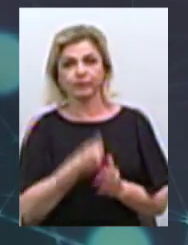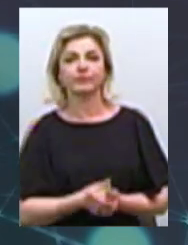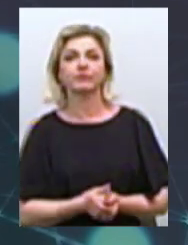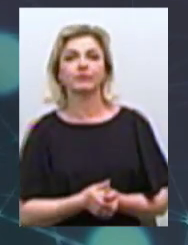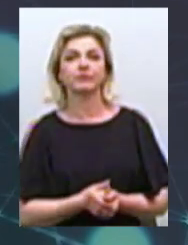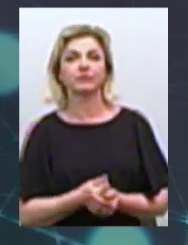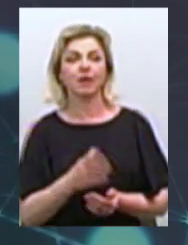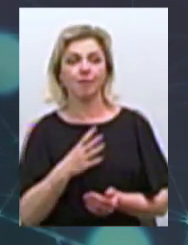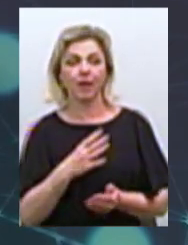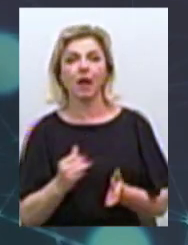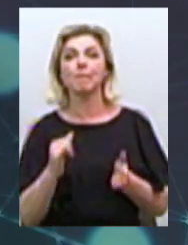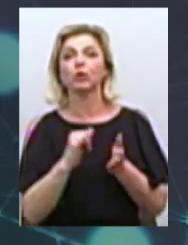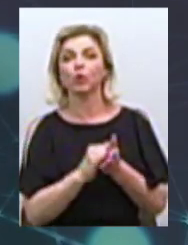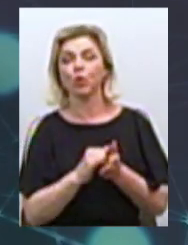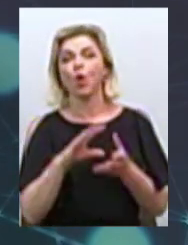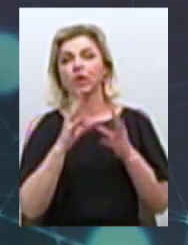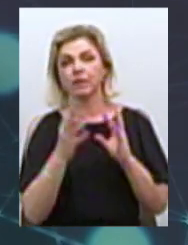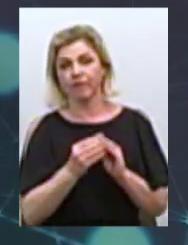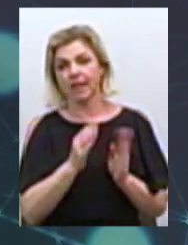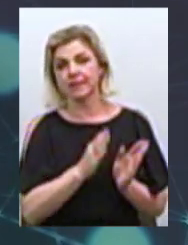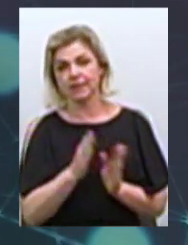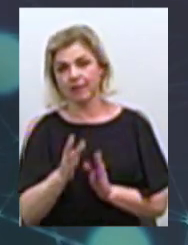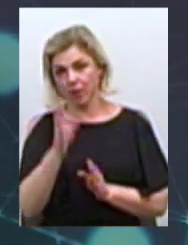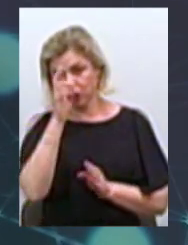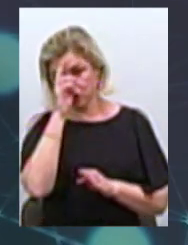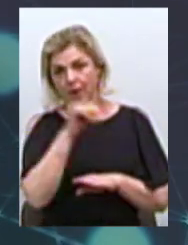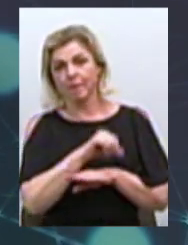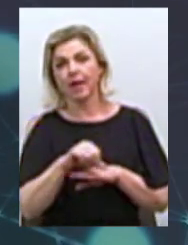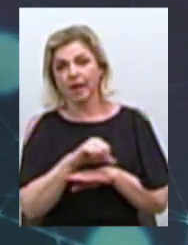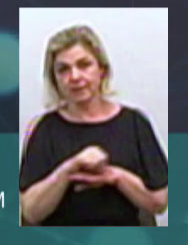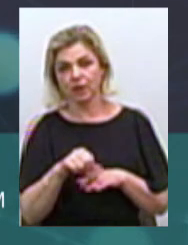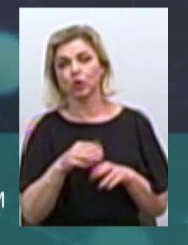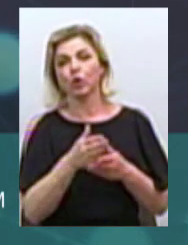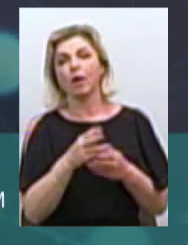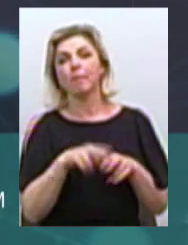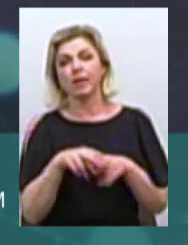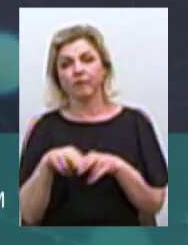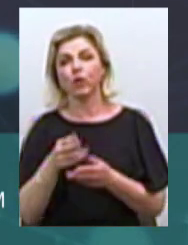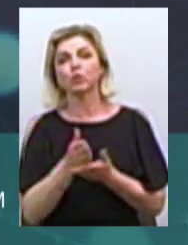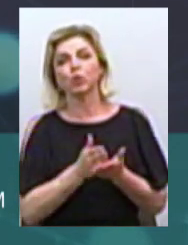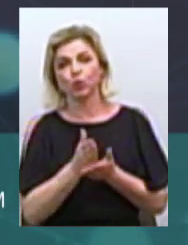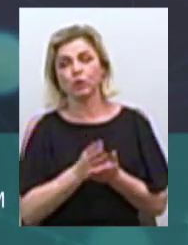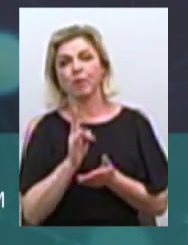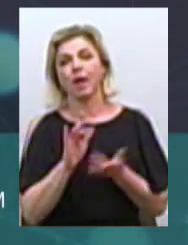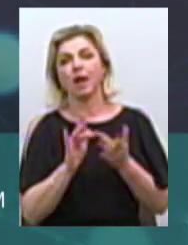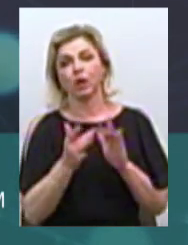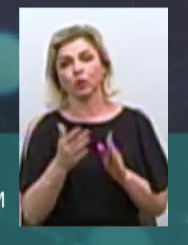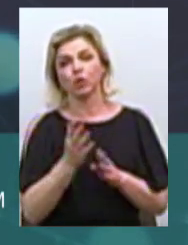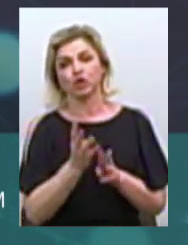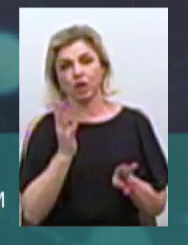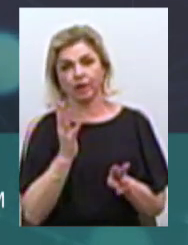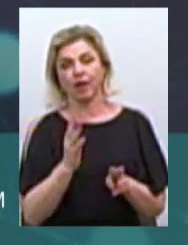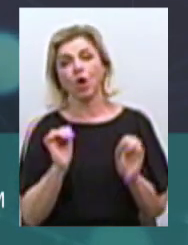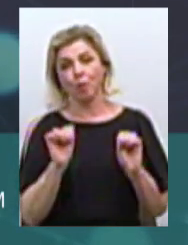нас було підключено до загальної системи державної міграційної служби щодо електронної черги, так називаємо. Можна